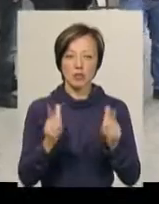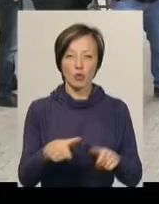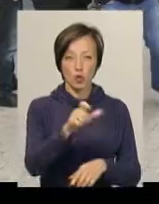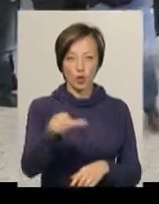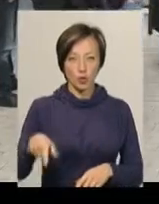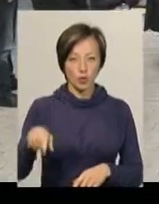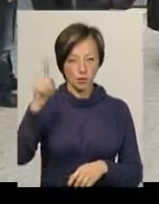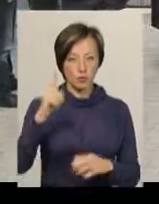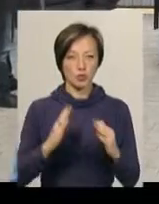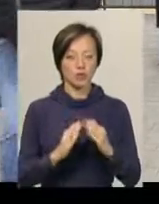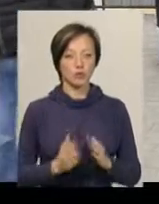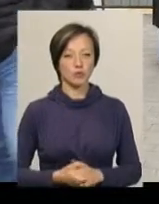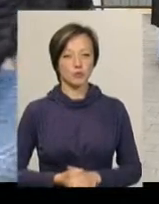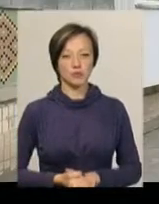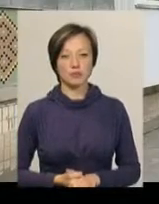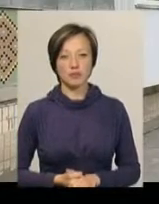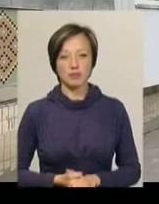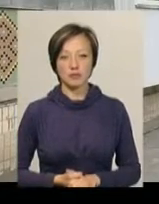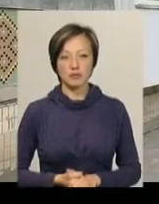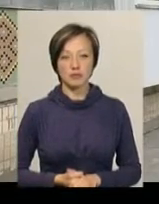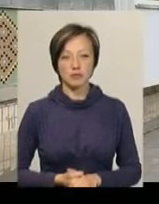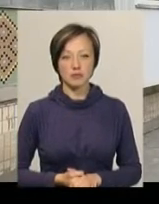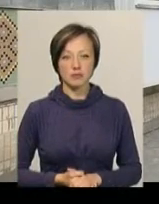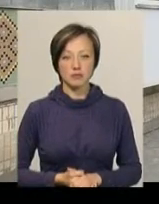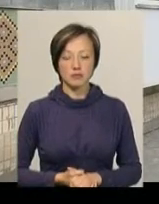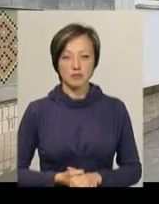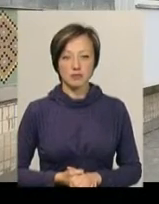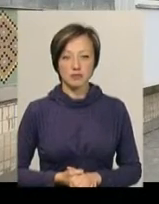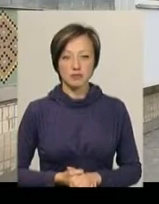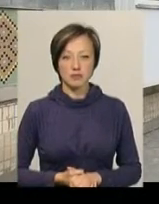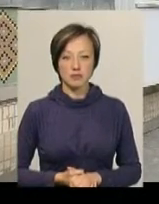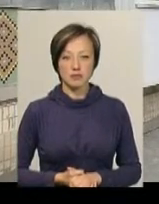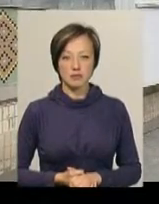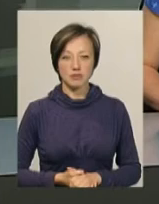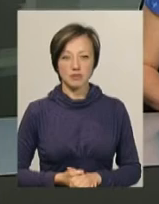мешканці будинку. Ірина Хижа, Олександр Горішевський, Дем'ян Цегольник, Новини, Поділля, Центр.